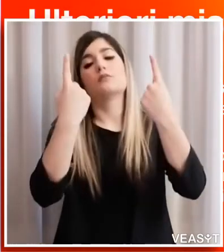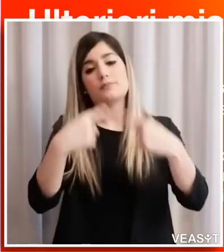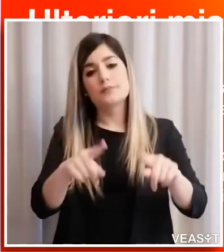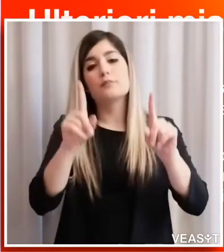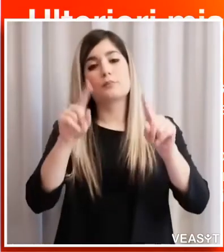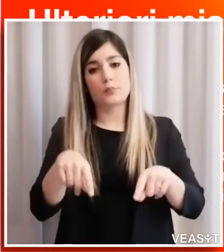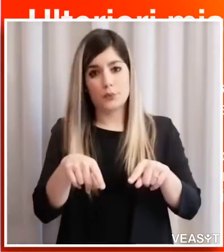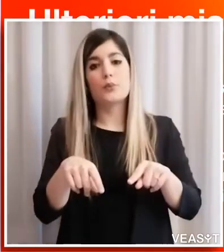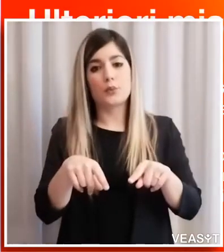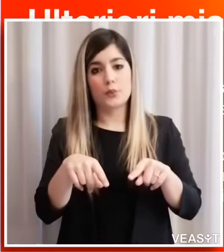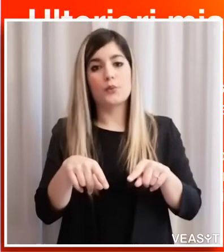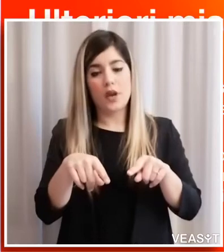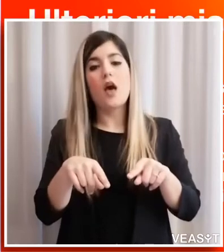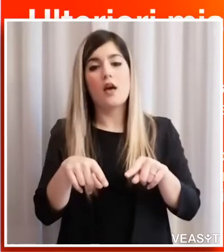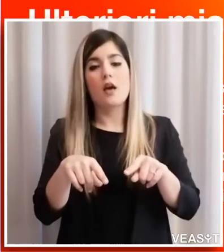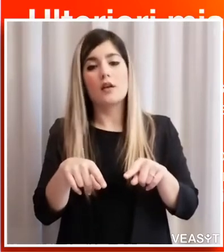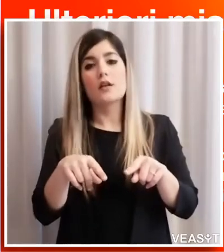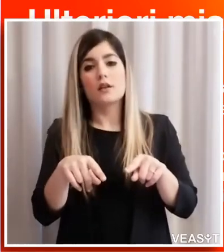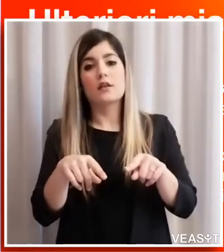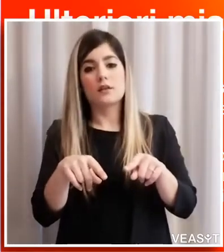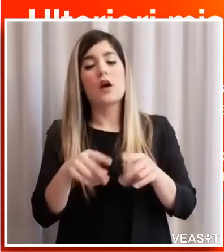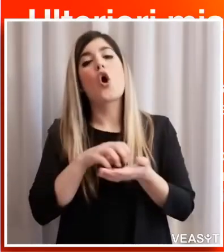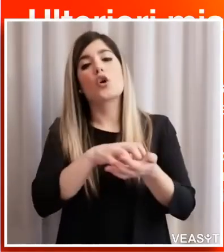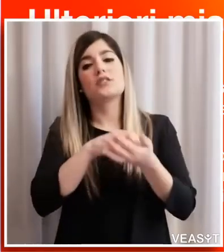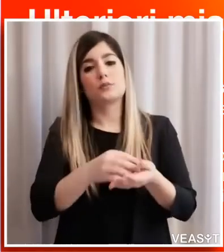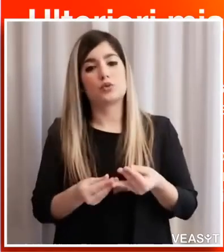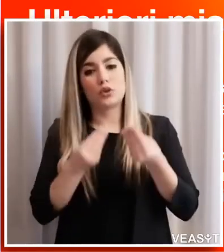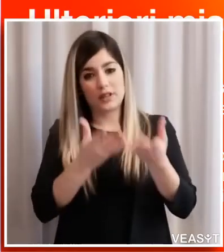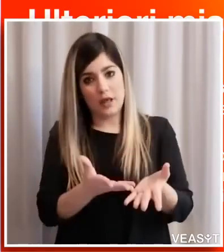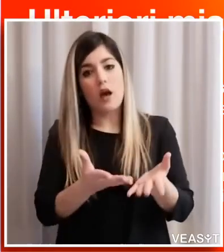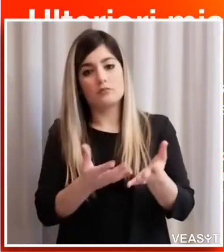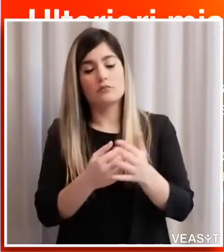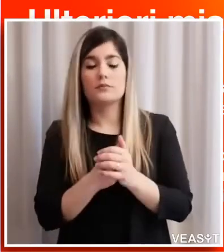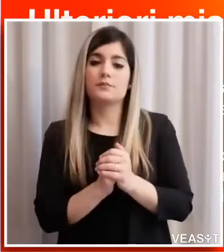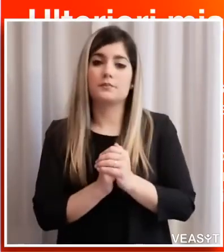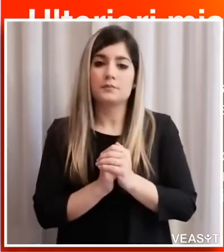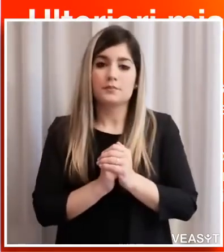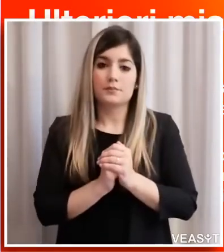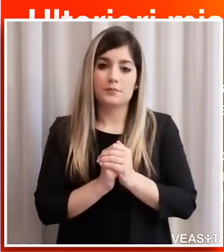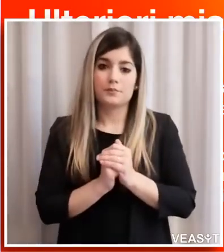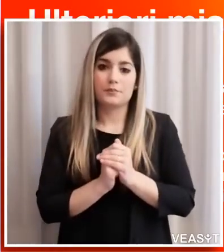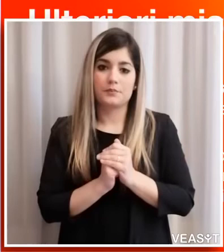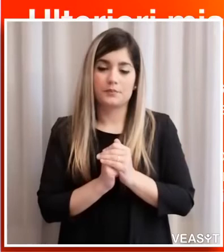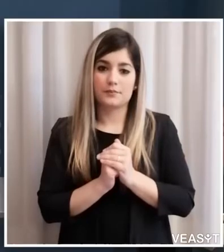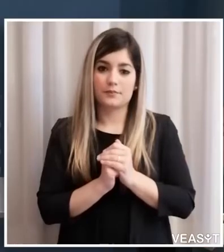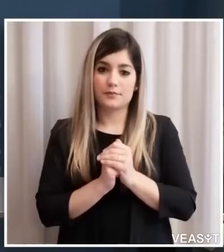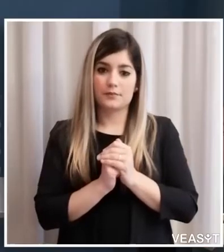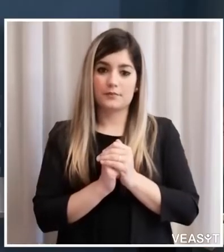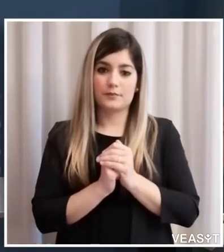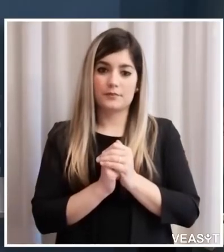a casa e quindi hanno bisogno di essere anche supportate o restituite queste queste indenità